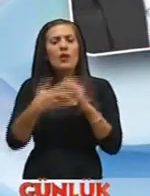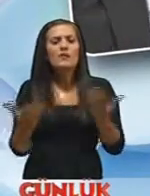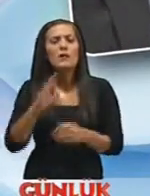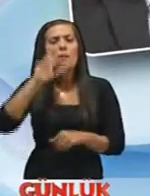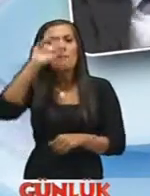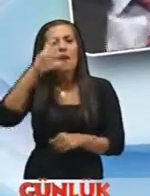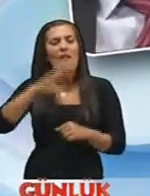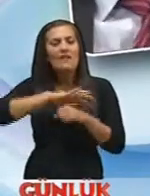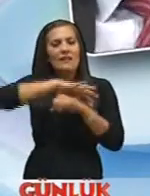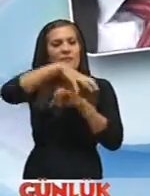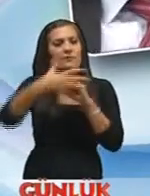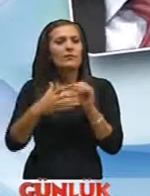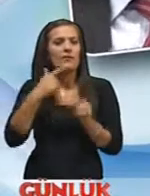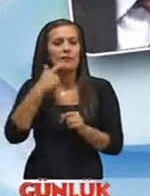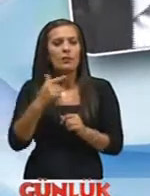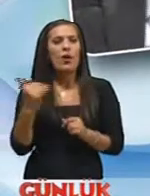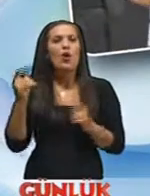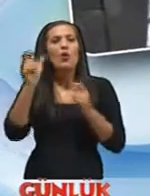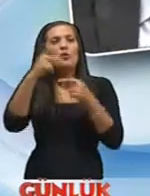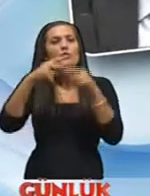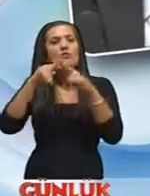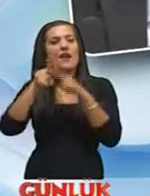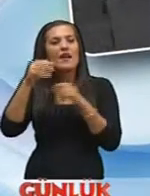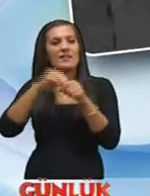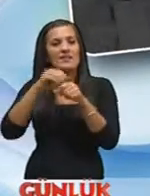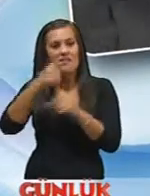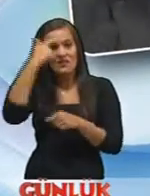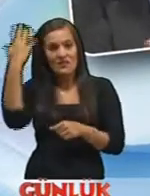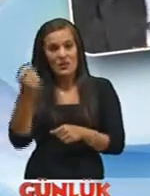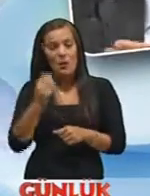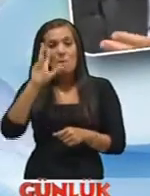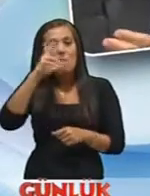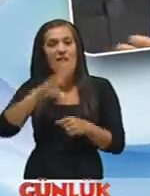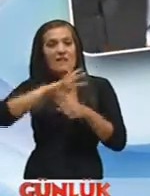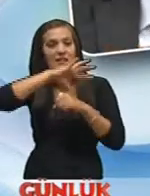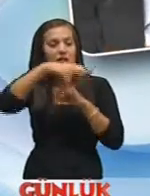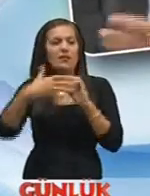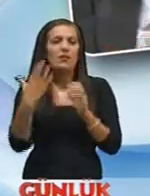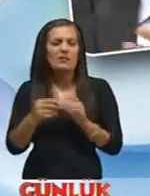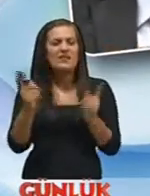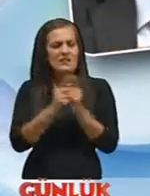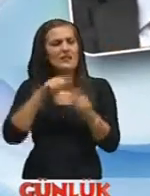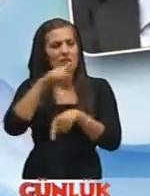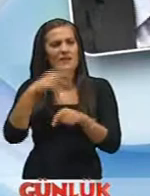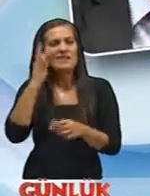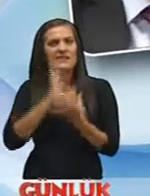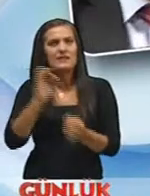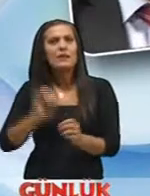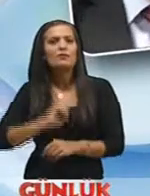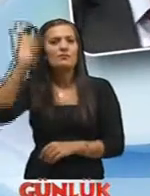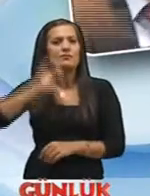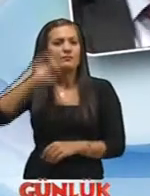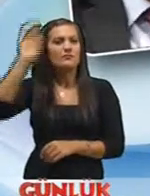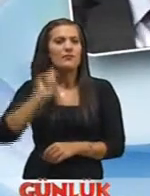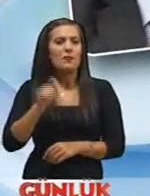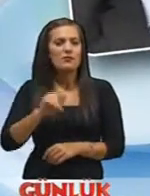gezegen diye Uzaydan bir fırsat bulsan astronotlar İnşallah yakın Kısa zamanda zaten İnsanları da taşıyacaklar Yüksek paralar